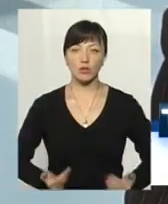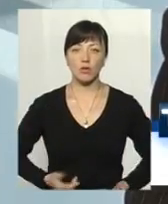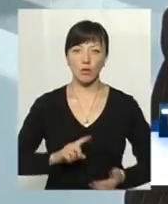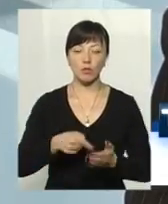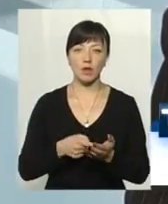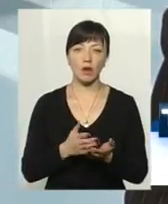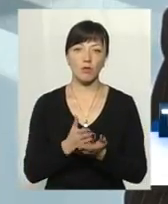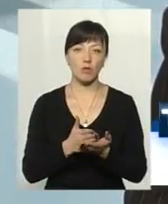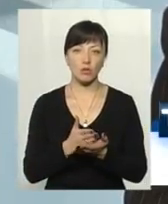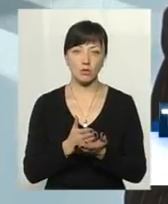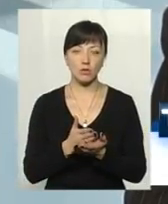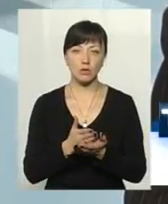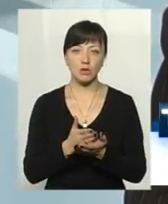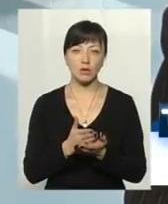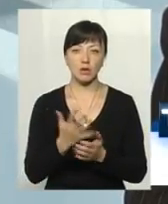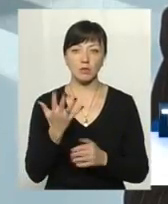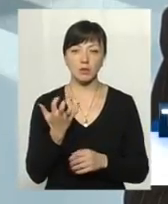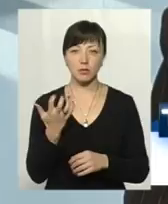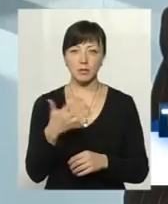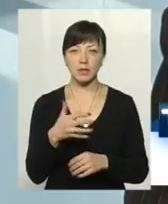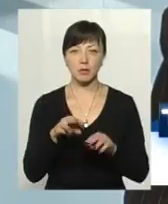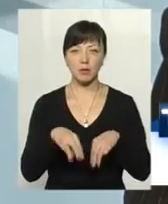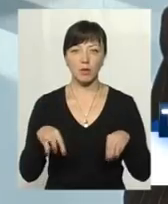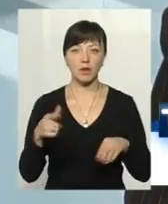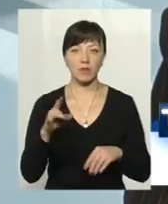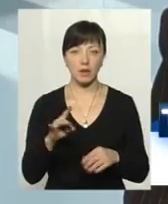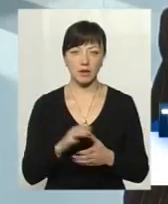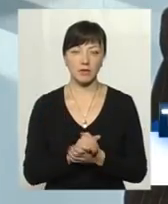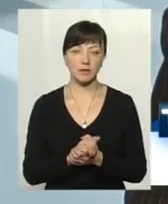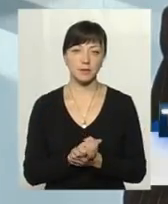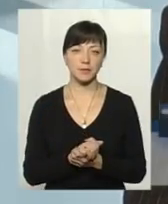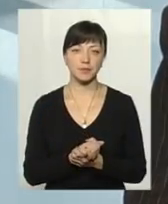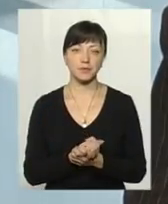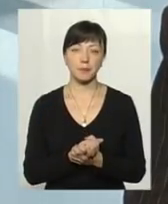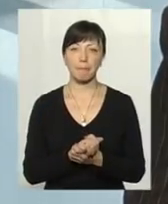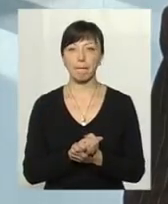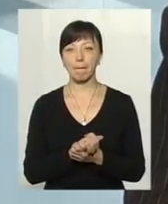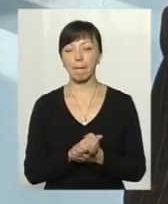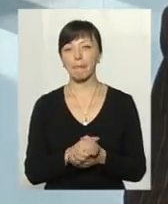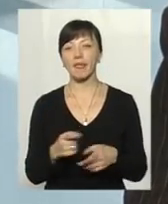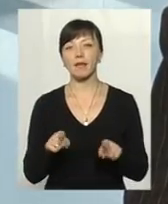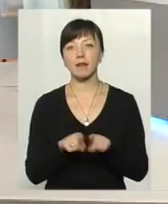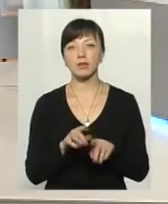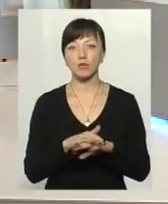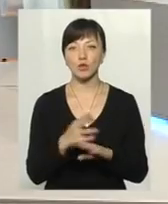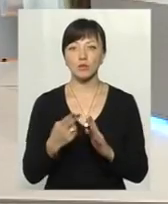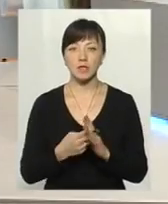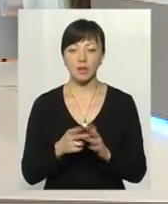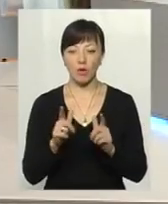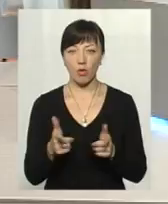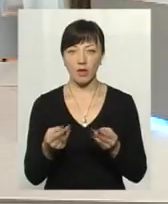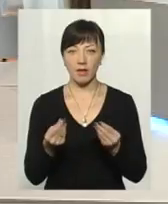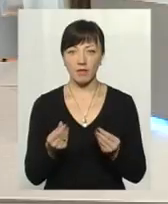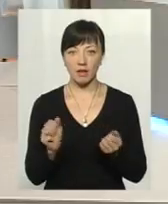-комунальних послуг на суму 550 мільйонів гривень на житлово-комунальні. І також нарахували субсидії, гутівку і на